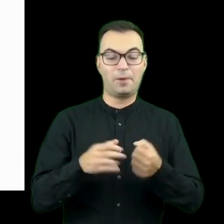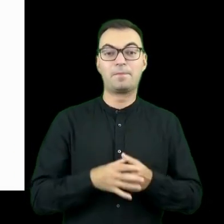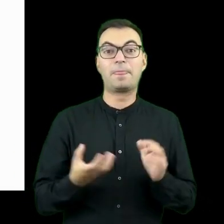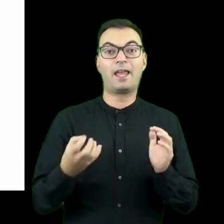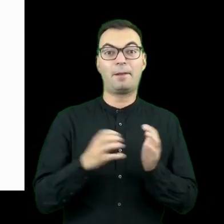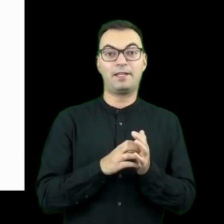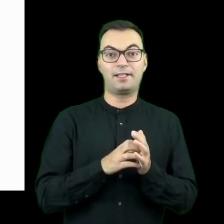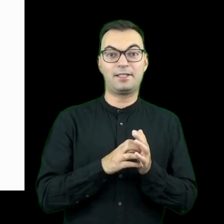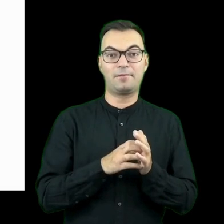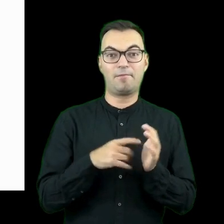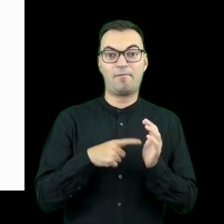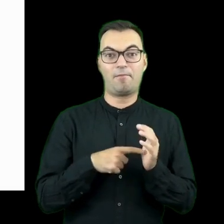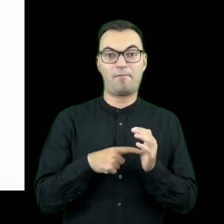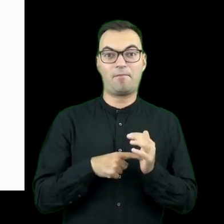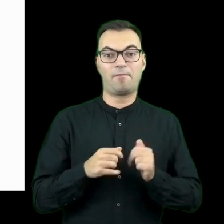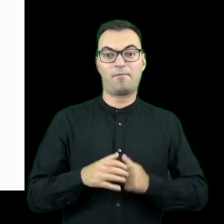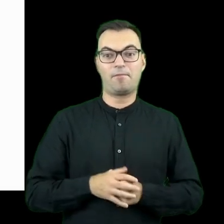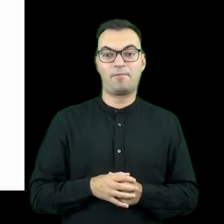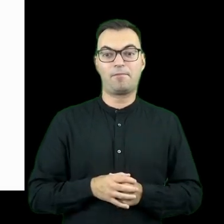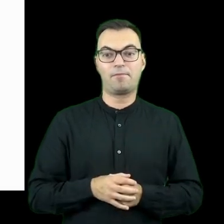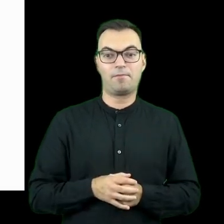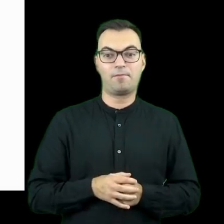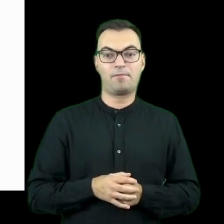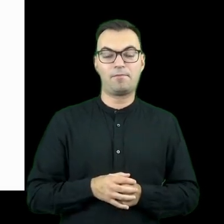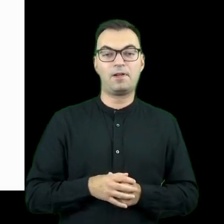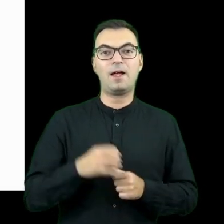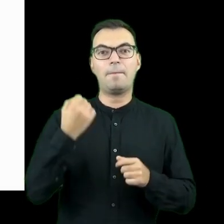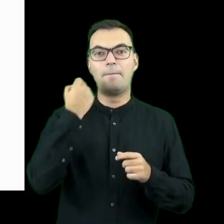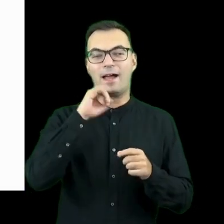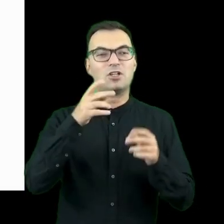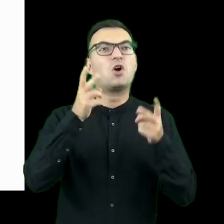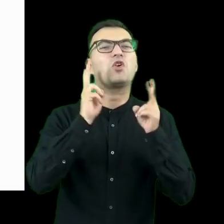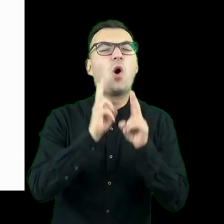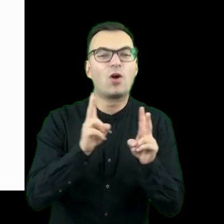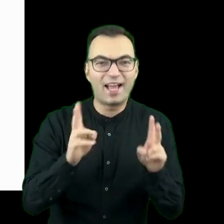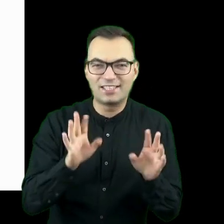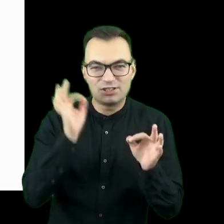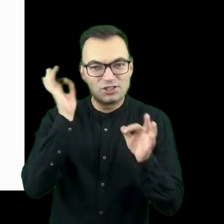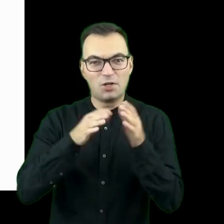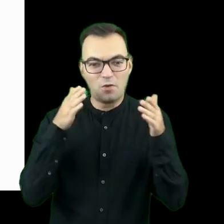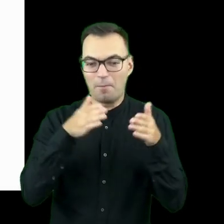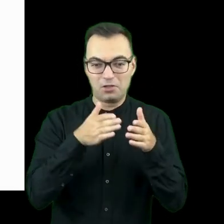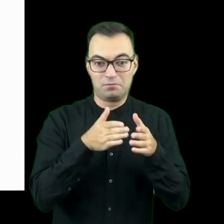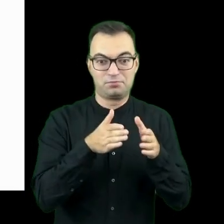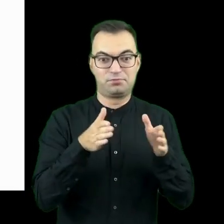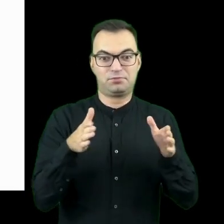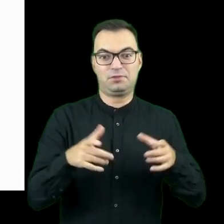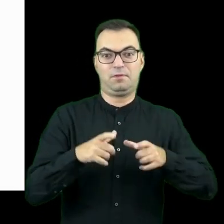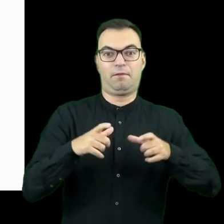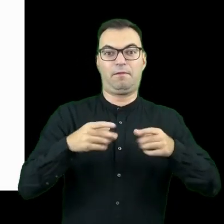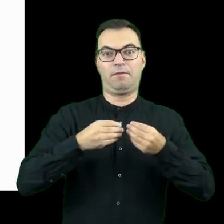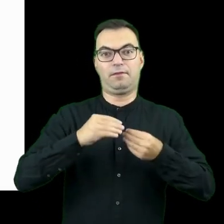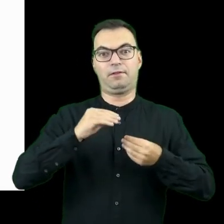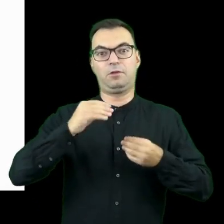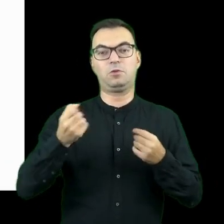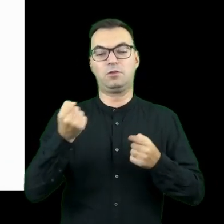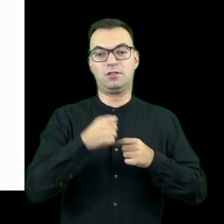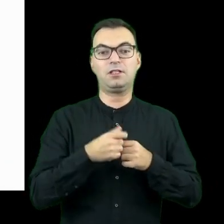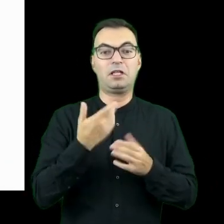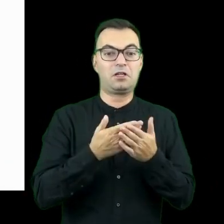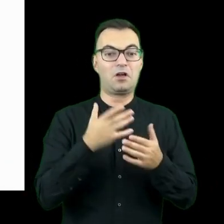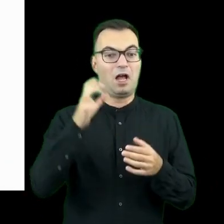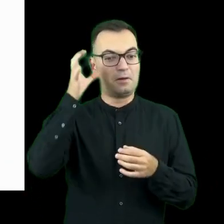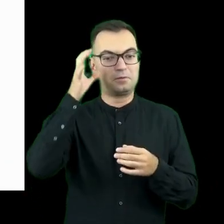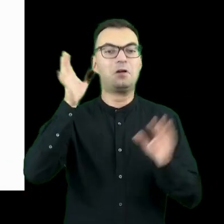aplikacja bardzo szczegółowego zastosowania zaczęła mieć dosyć dużo użytkowników, więc ci twórcy zaczęli